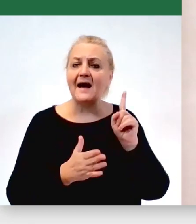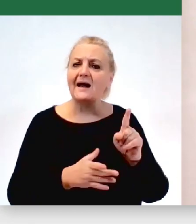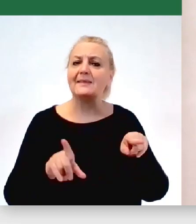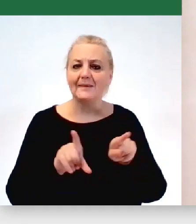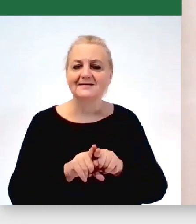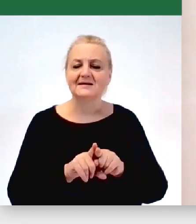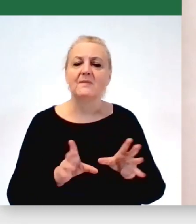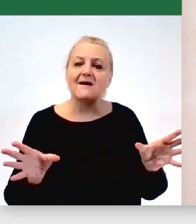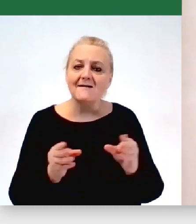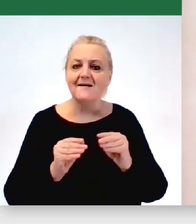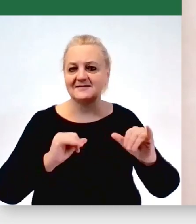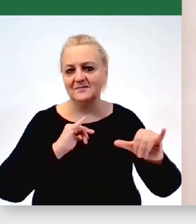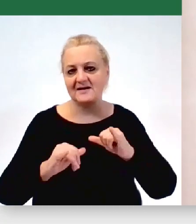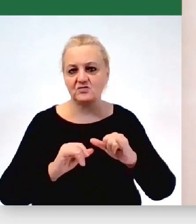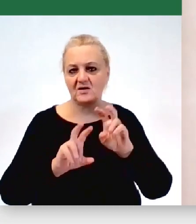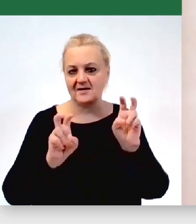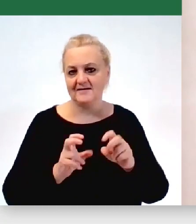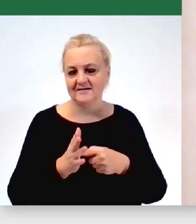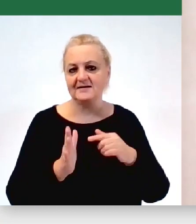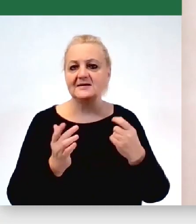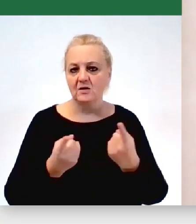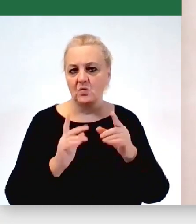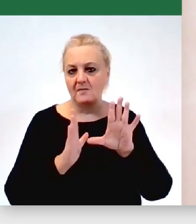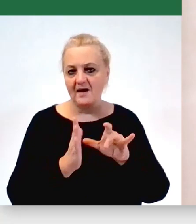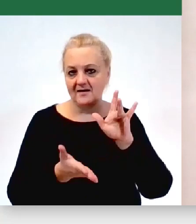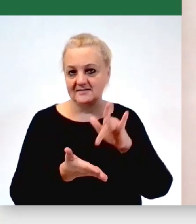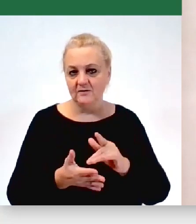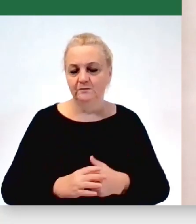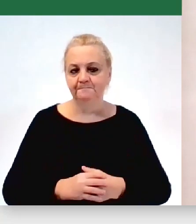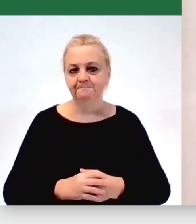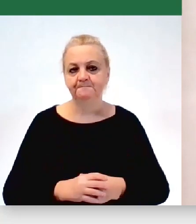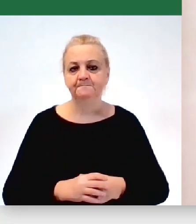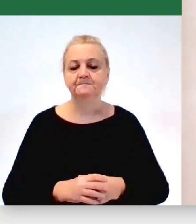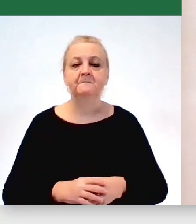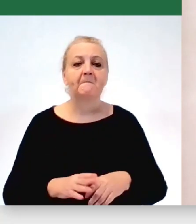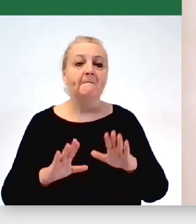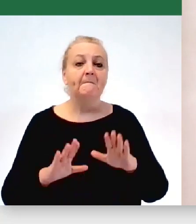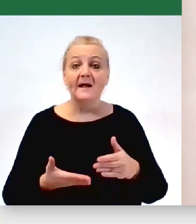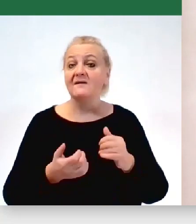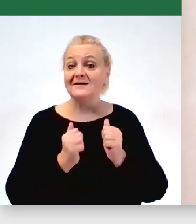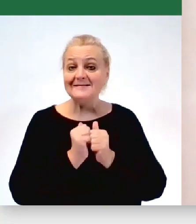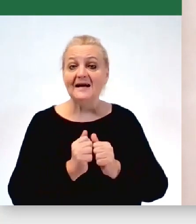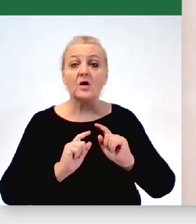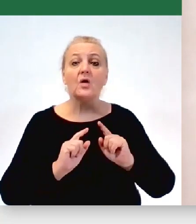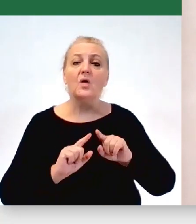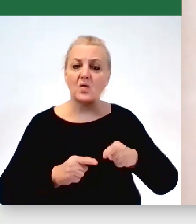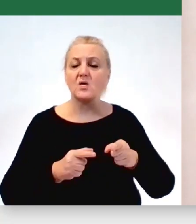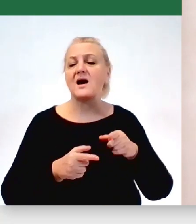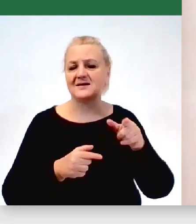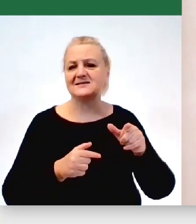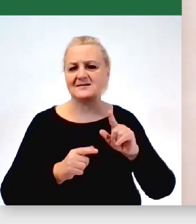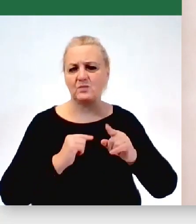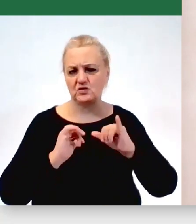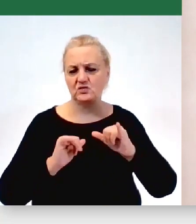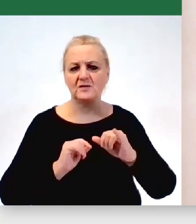zarządzaniu kryzysem w mieście i nawet zlecając zadania organizacjom pozarządowym, co może wydać się